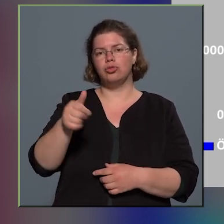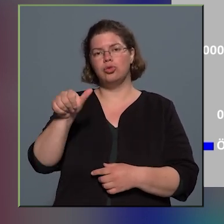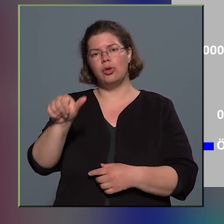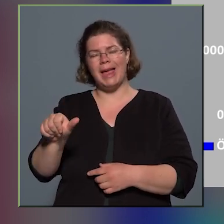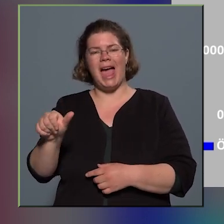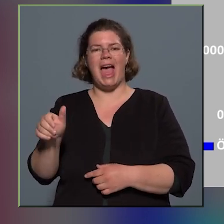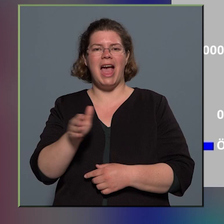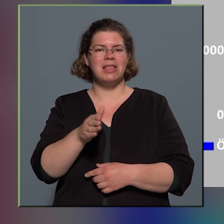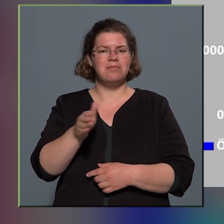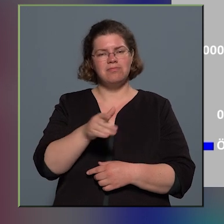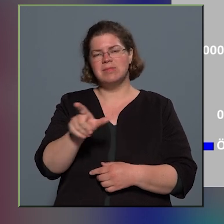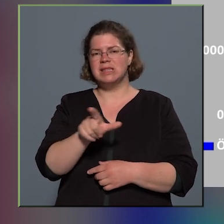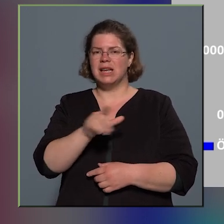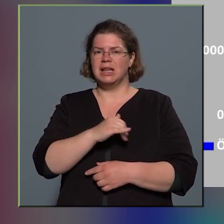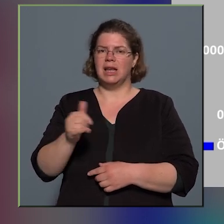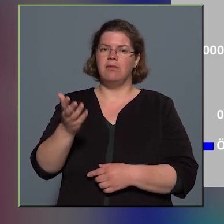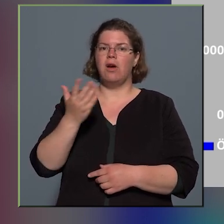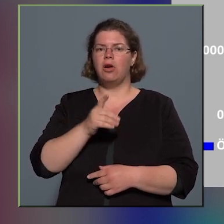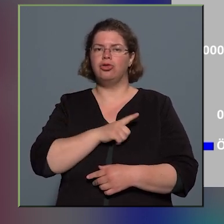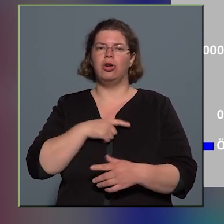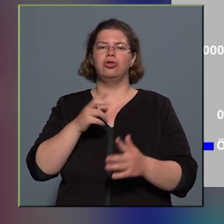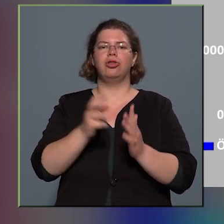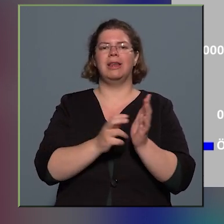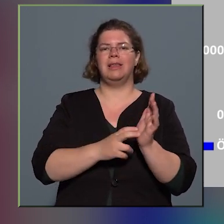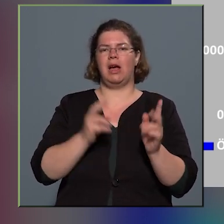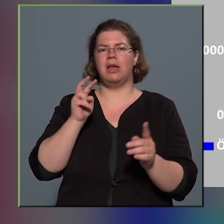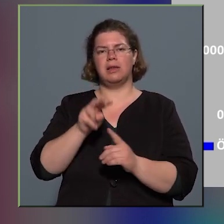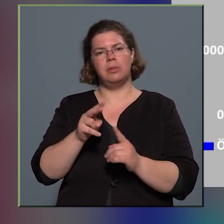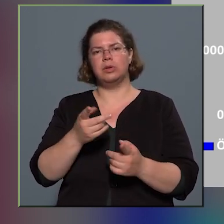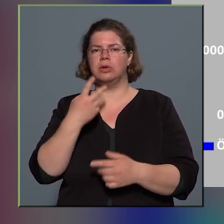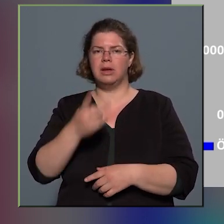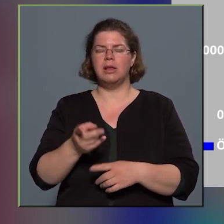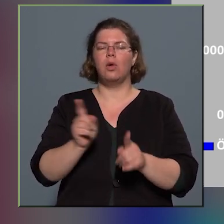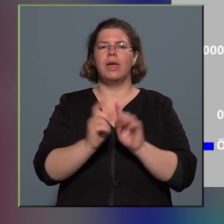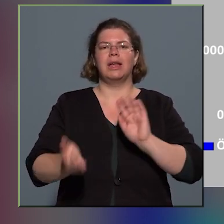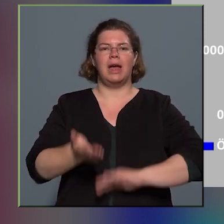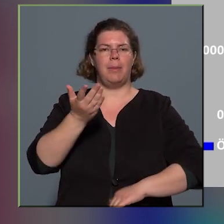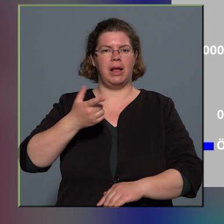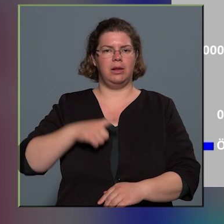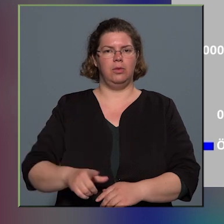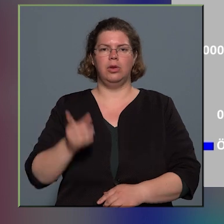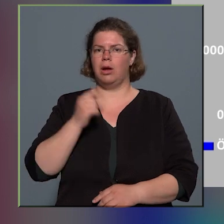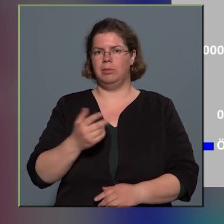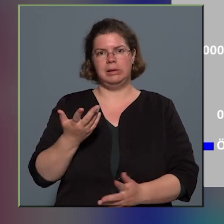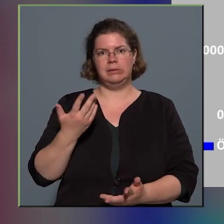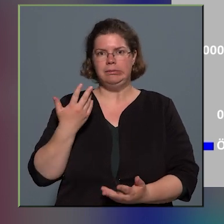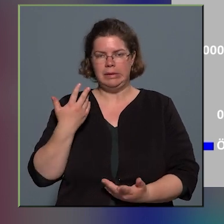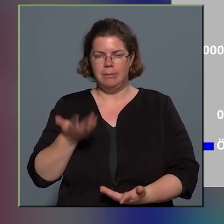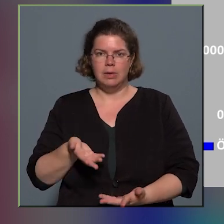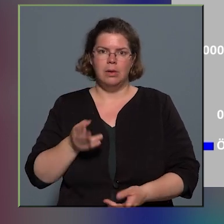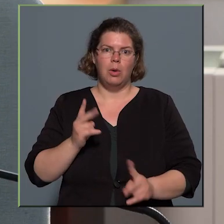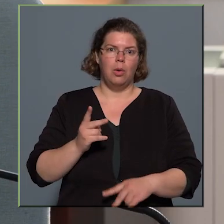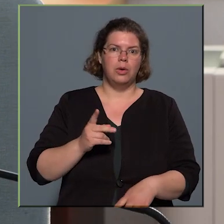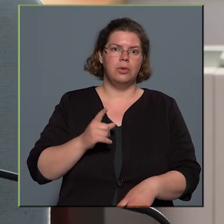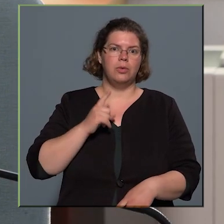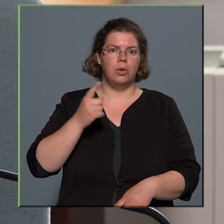mind a két év, ha csak a statisztikai szempontokat nézzük, akkor olyan kiemelkedő volt, amelyet nem tudom, hogy fogunk